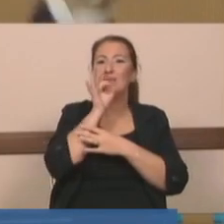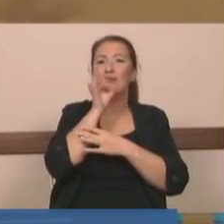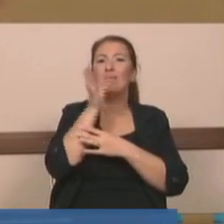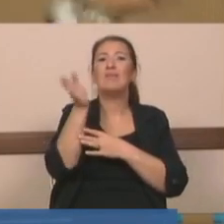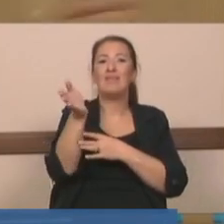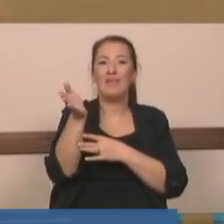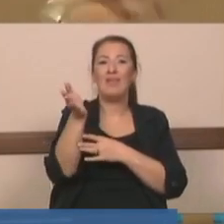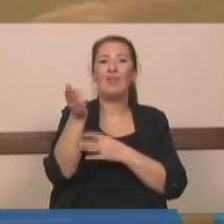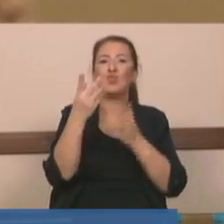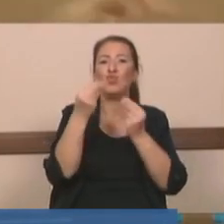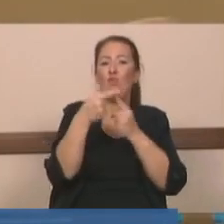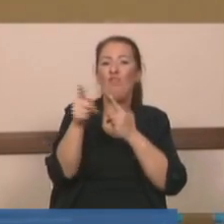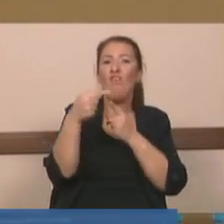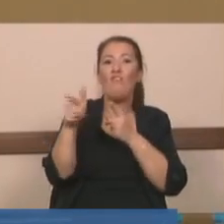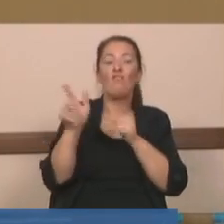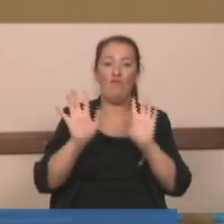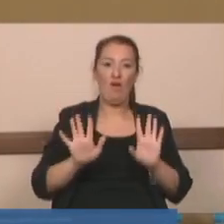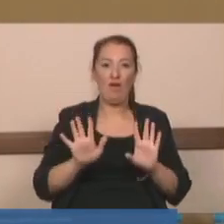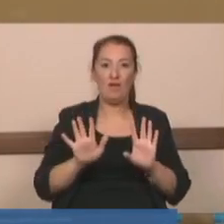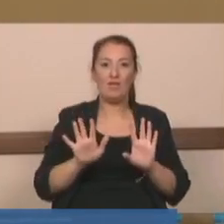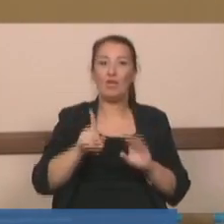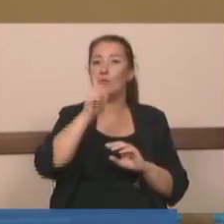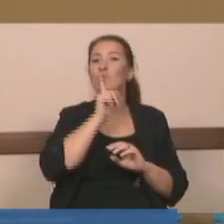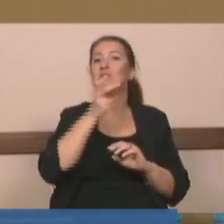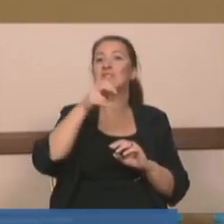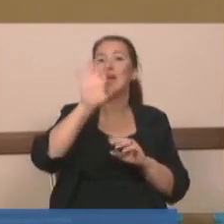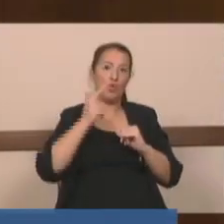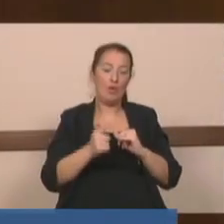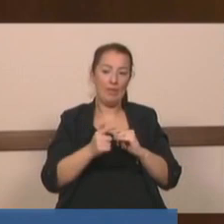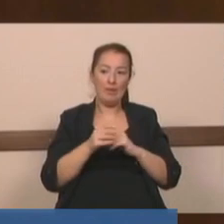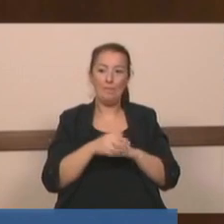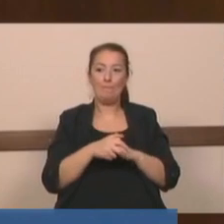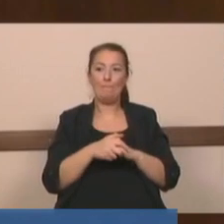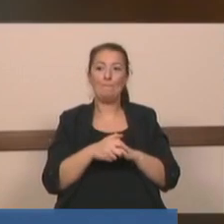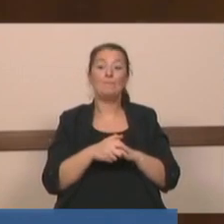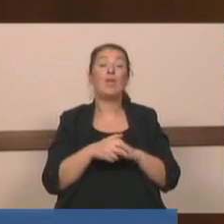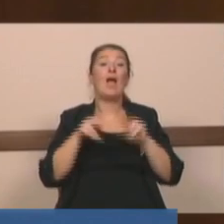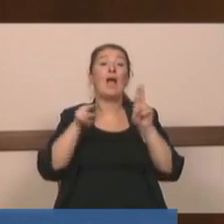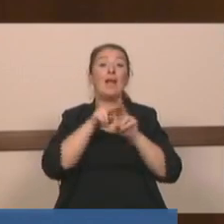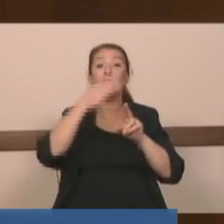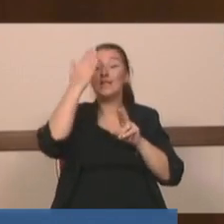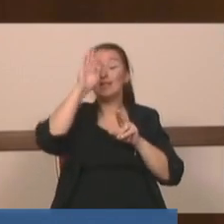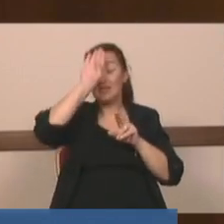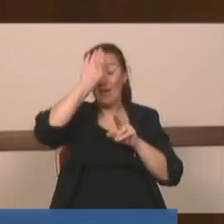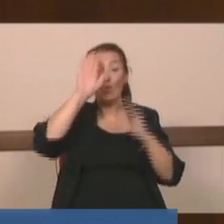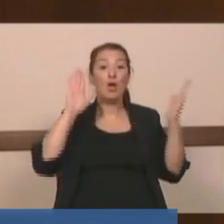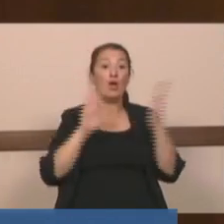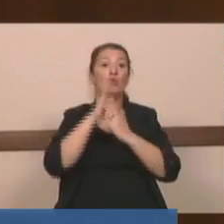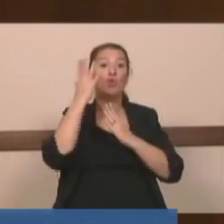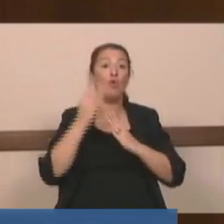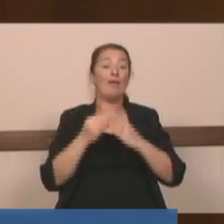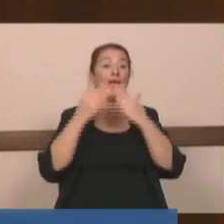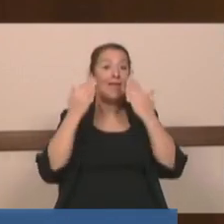farklı yani ikisi ayrı uç. Yani yüz seksen derece farklı. Kanal İstanbul'a karşı olmak evet